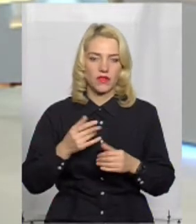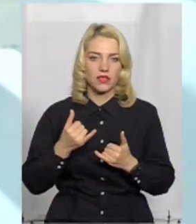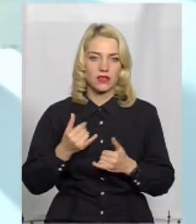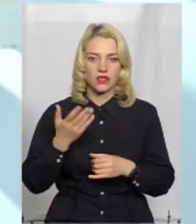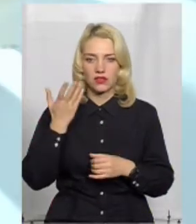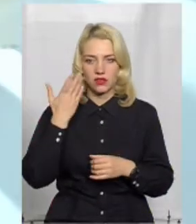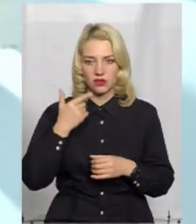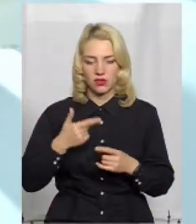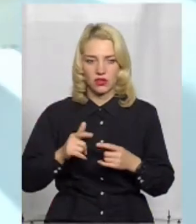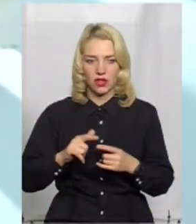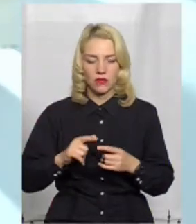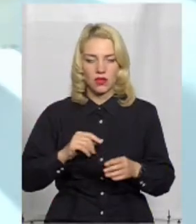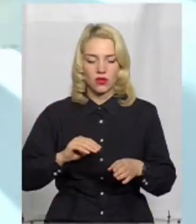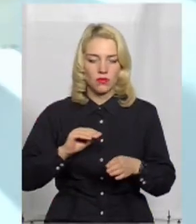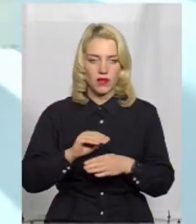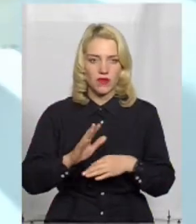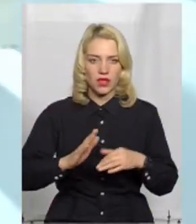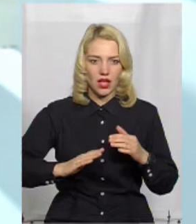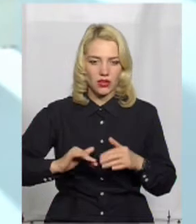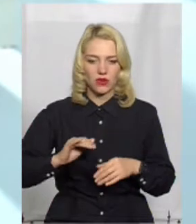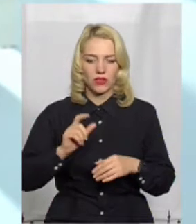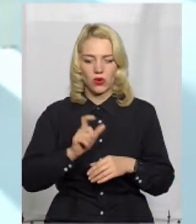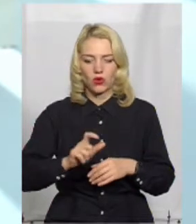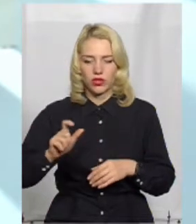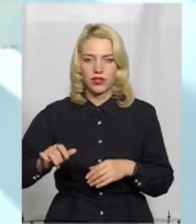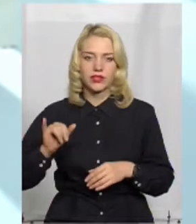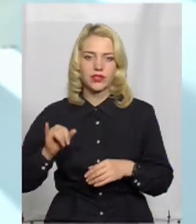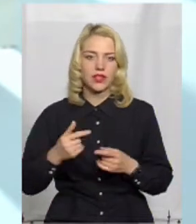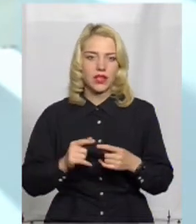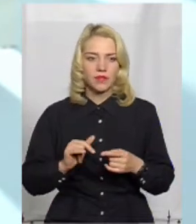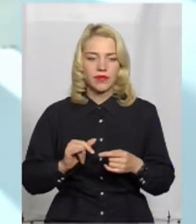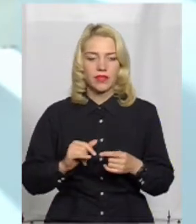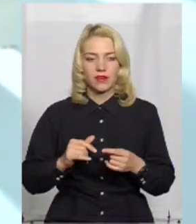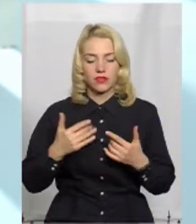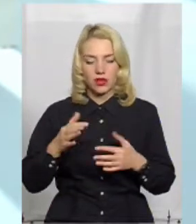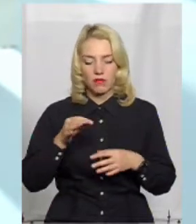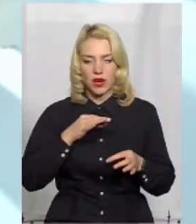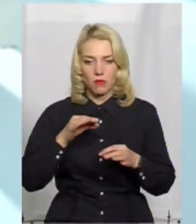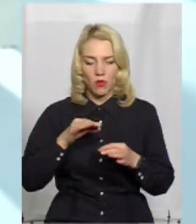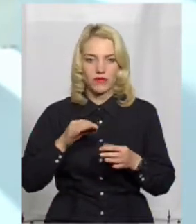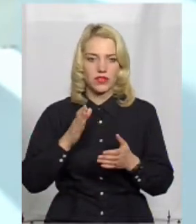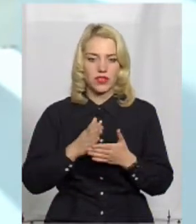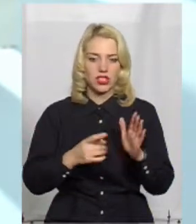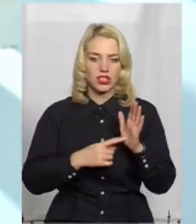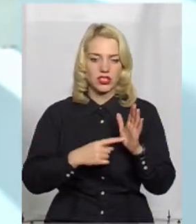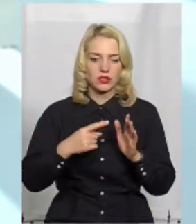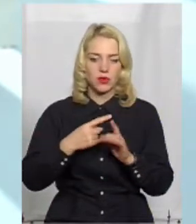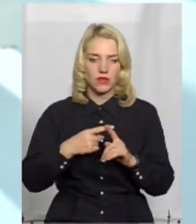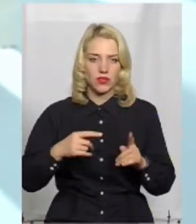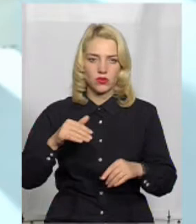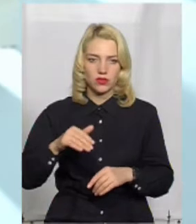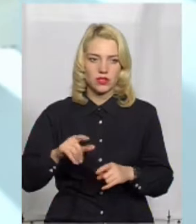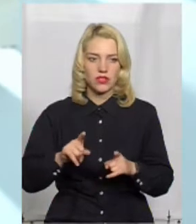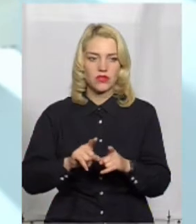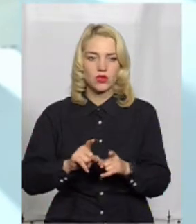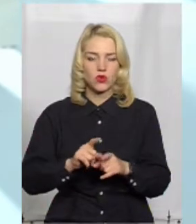кадрових одиних здобавили, і, в принципі, навантаження більш-менш регульовано в розумних рамках 6,5 тисяч, все одно